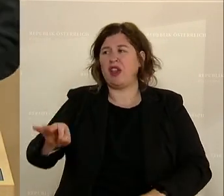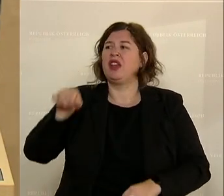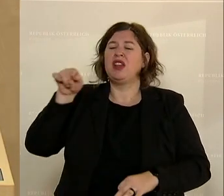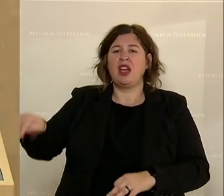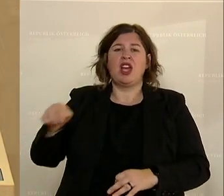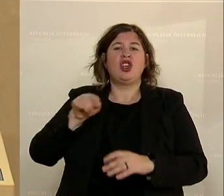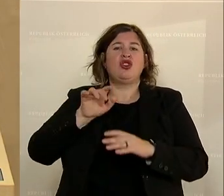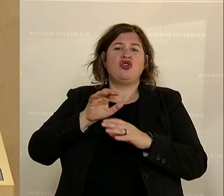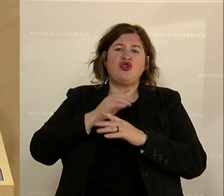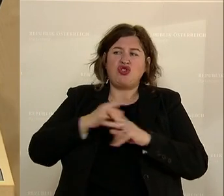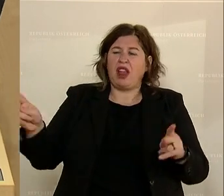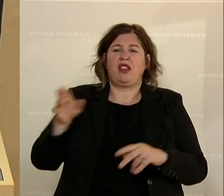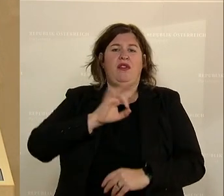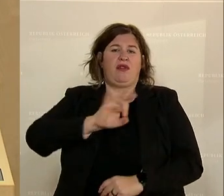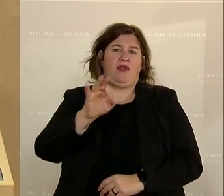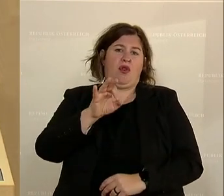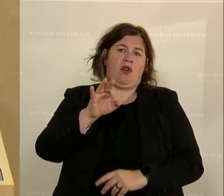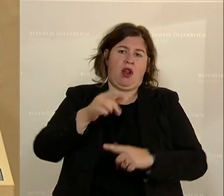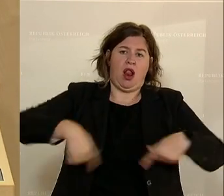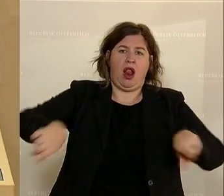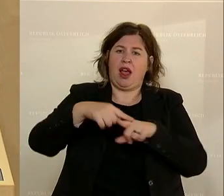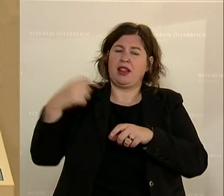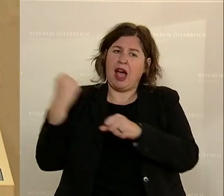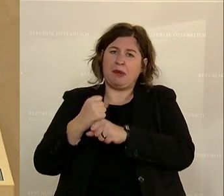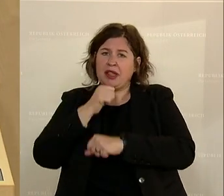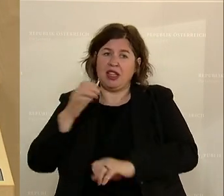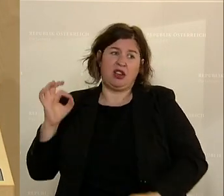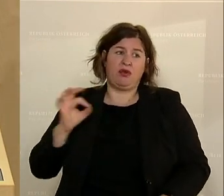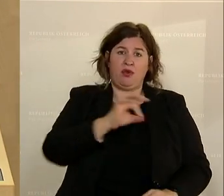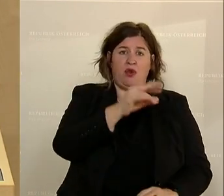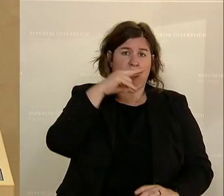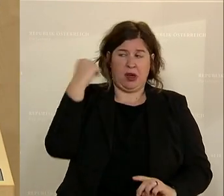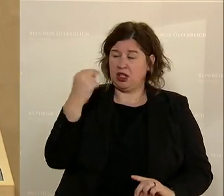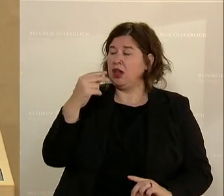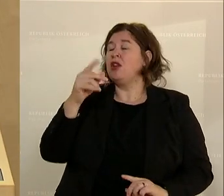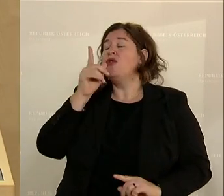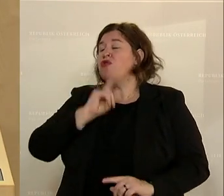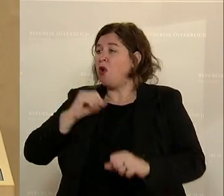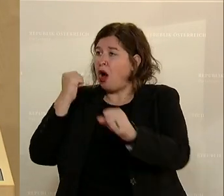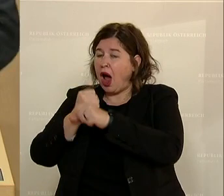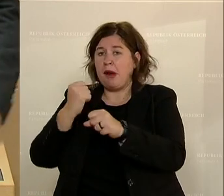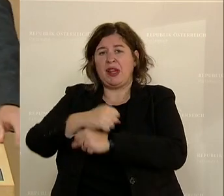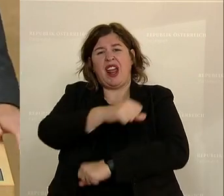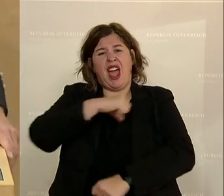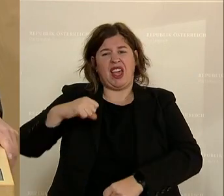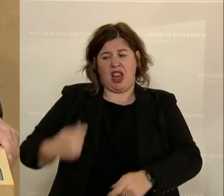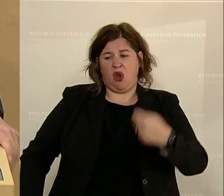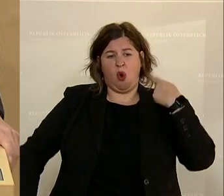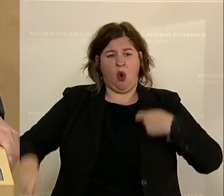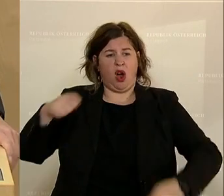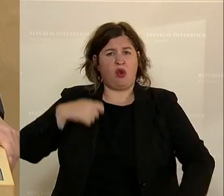Regierung arbeitet nicht für die Menschen, diese Regierung arbeitet nur daran, die eigenen Korruptionsaffären